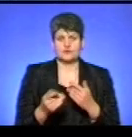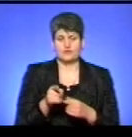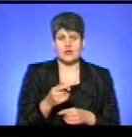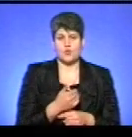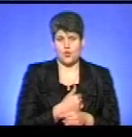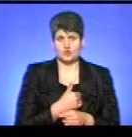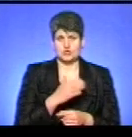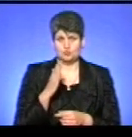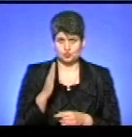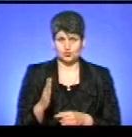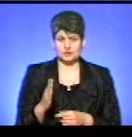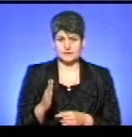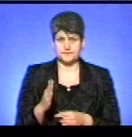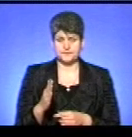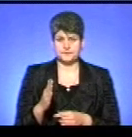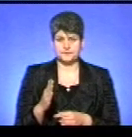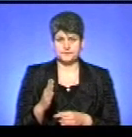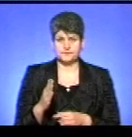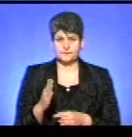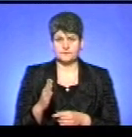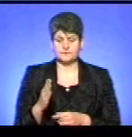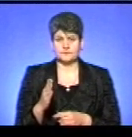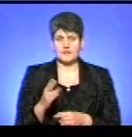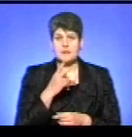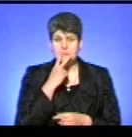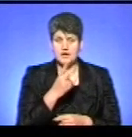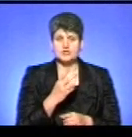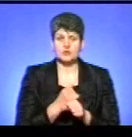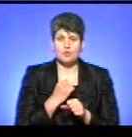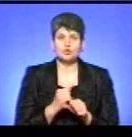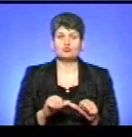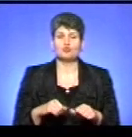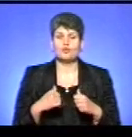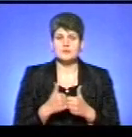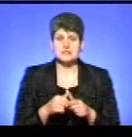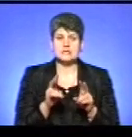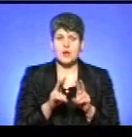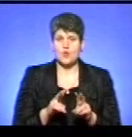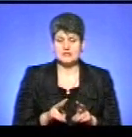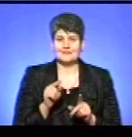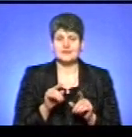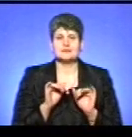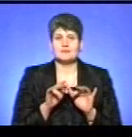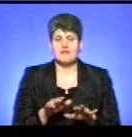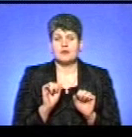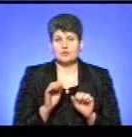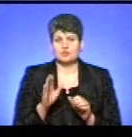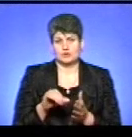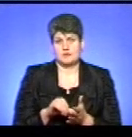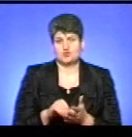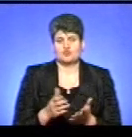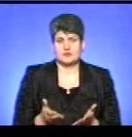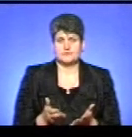бачити роботу комісії і розгляд її справи, вона може бути присутня.